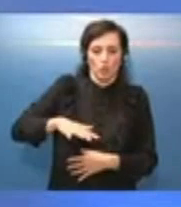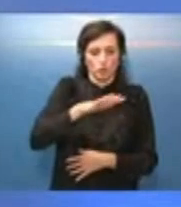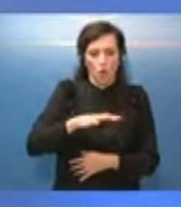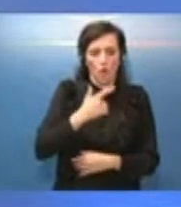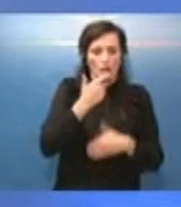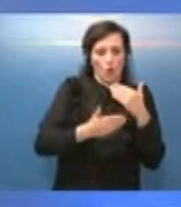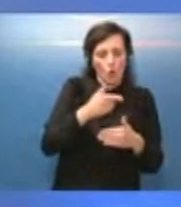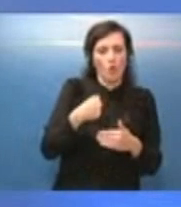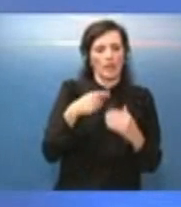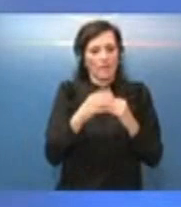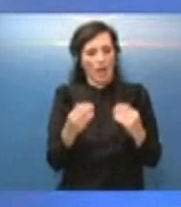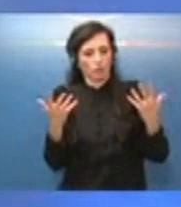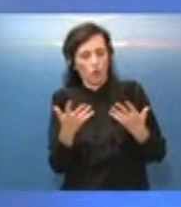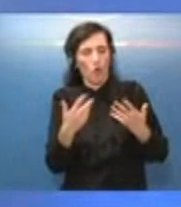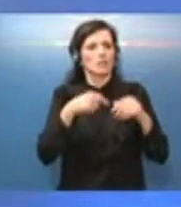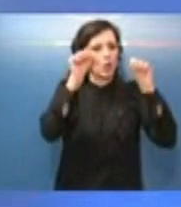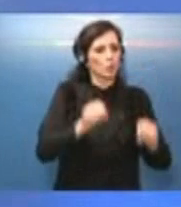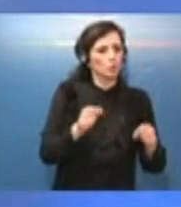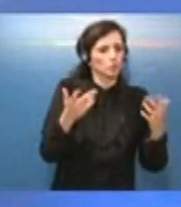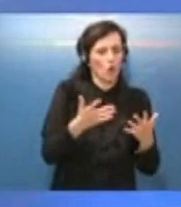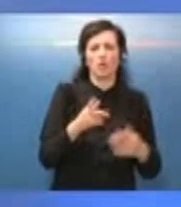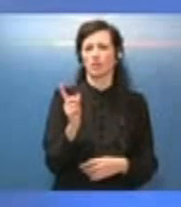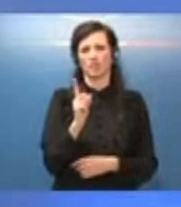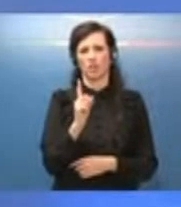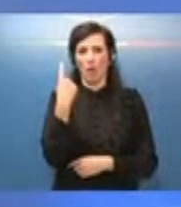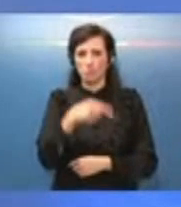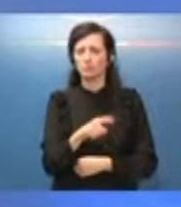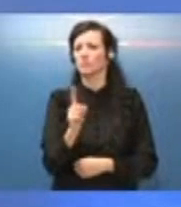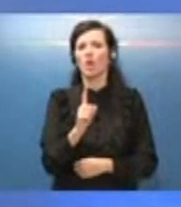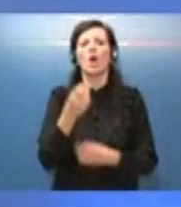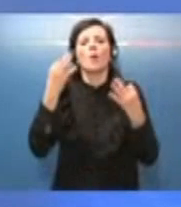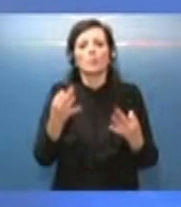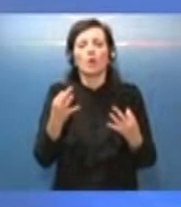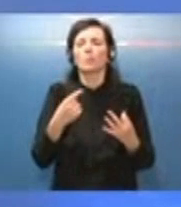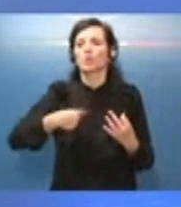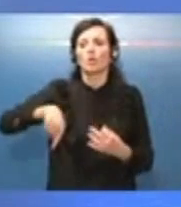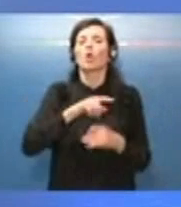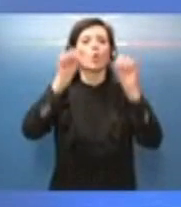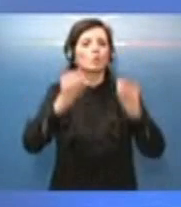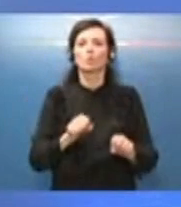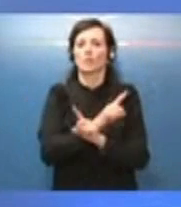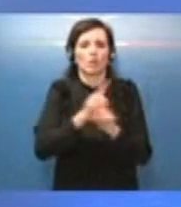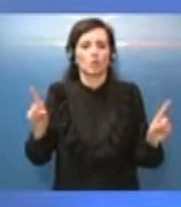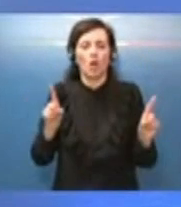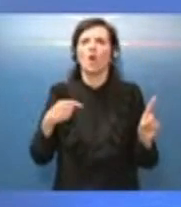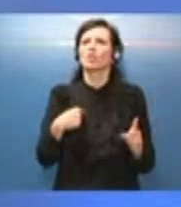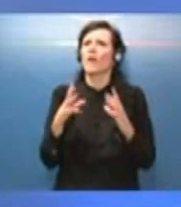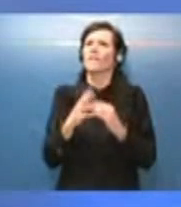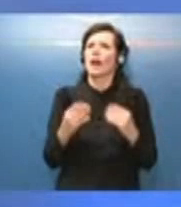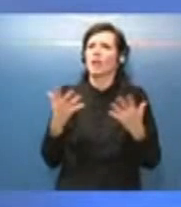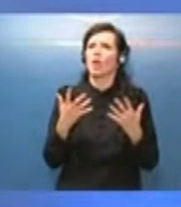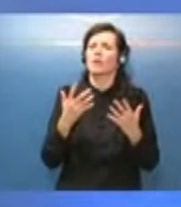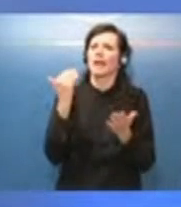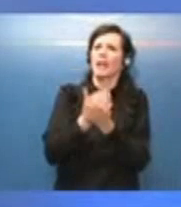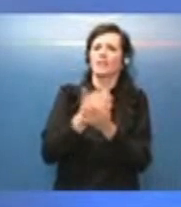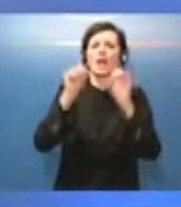che cosa dovremo chiudere la domanda è non vogliamo chiudere che cosa dobbiamo fare oggi per non chiudere questa è